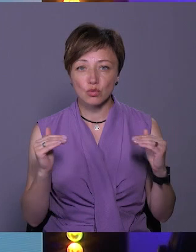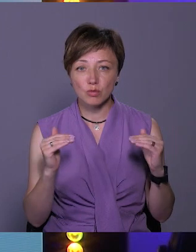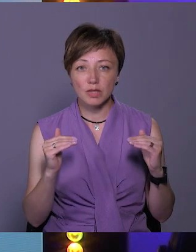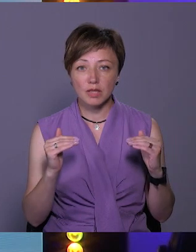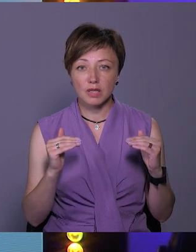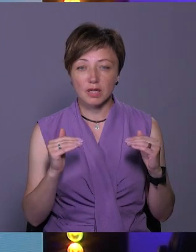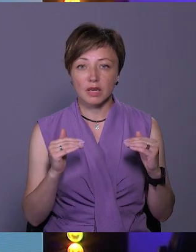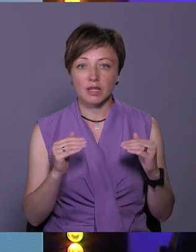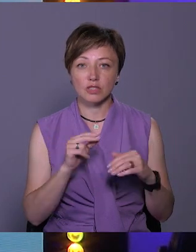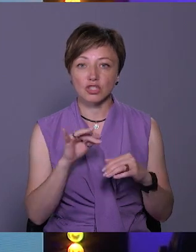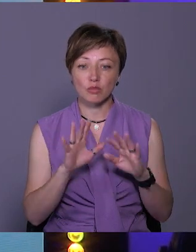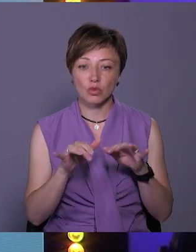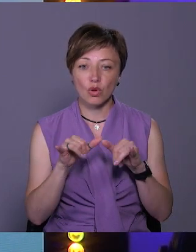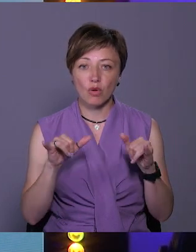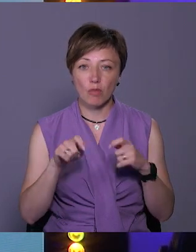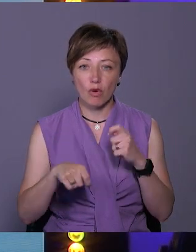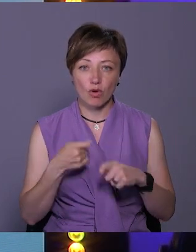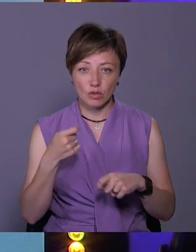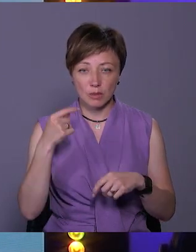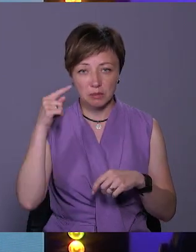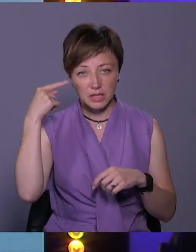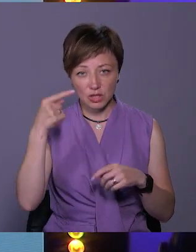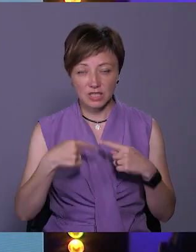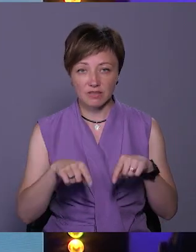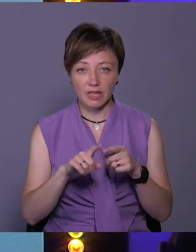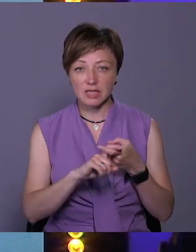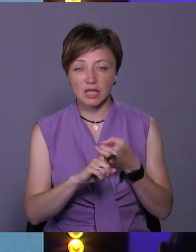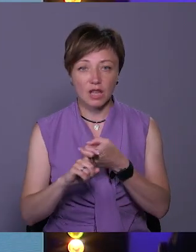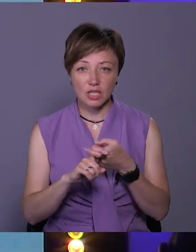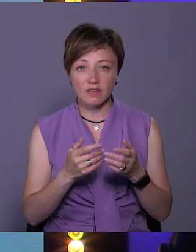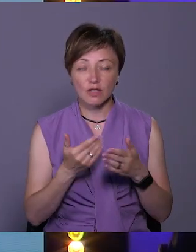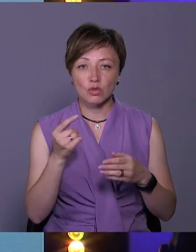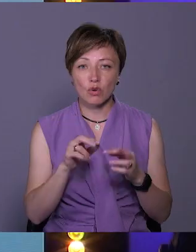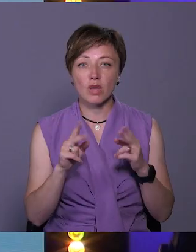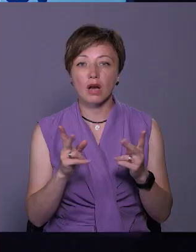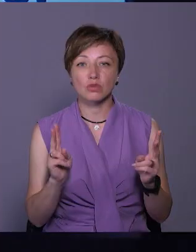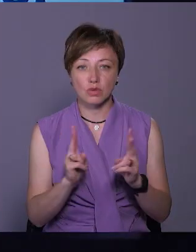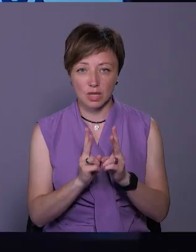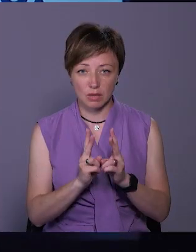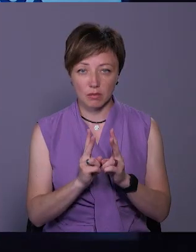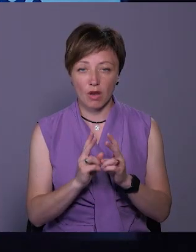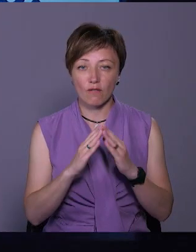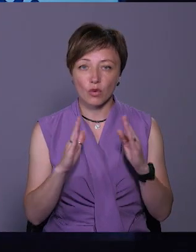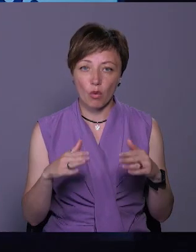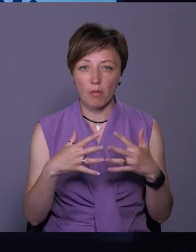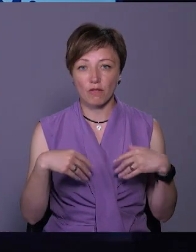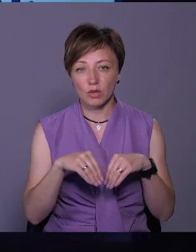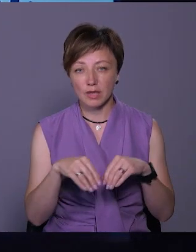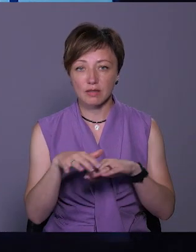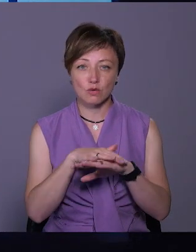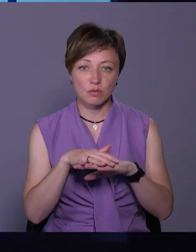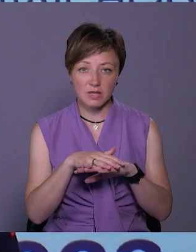розіб'ються якісь складні розлади в психічній сфері, будуть залежати від того, як ми їх зустрінемо. Мов, вдома, в родині, в